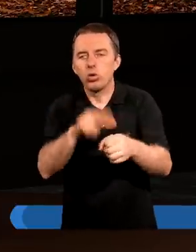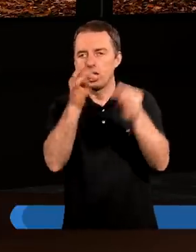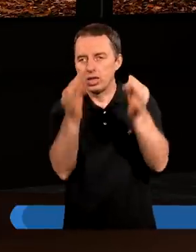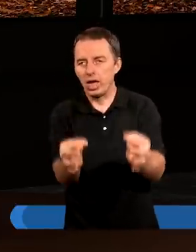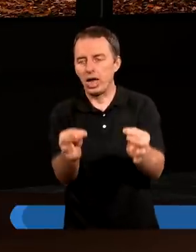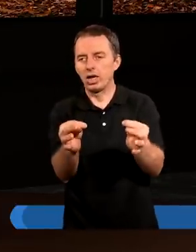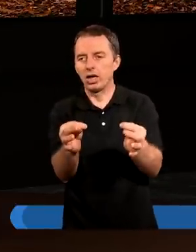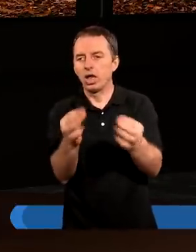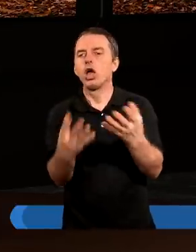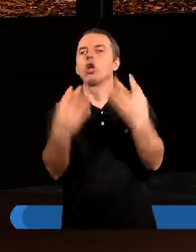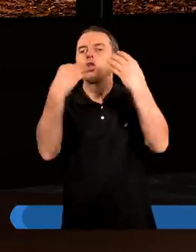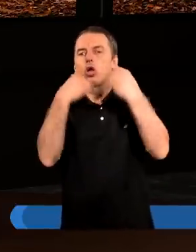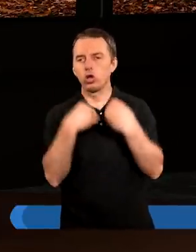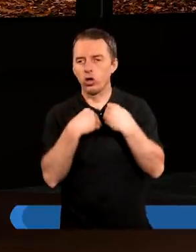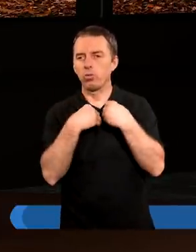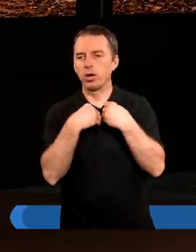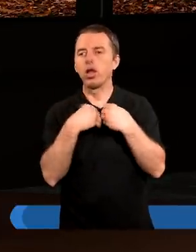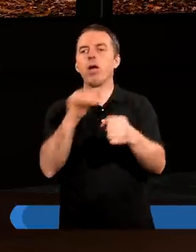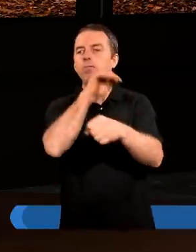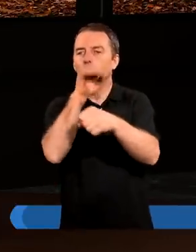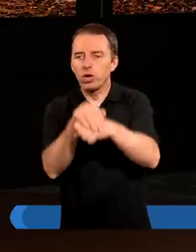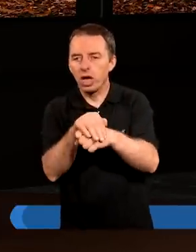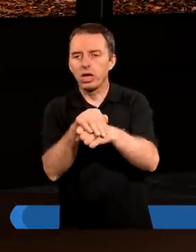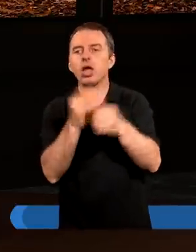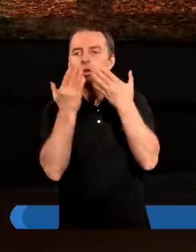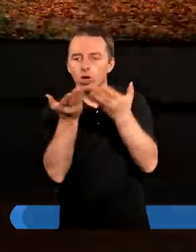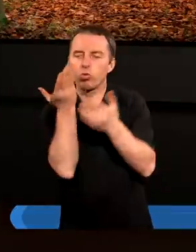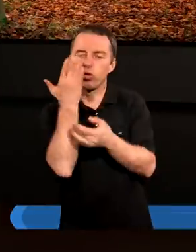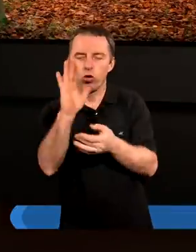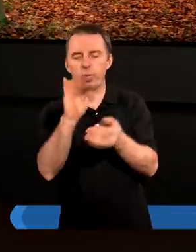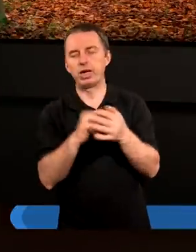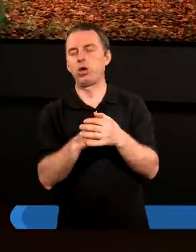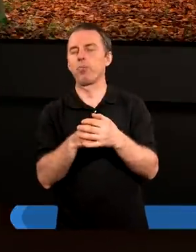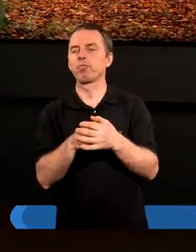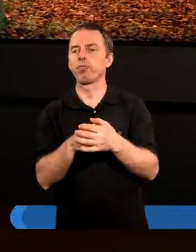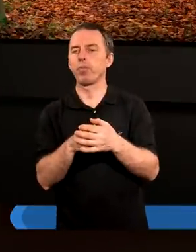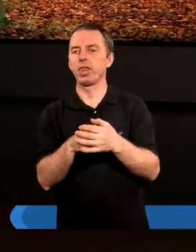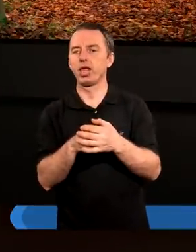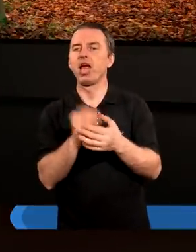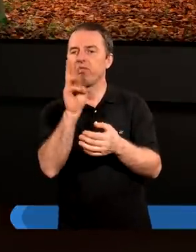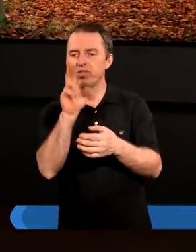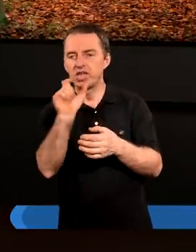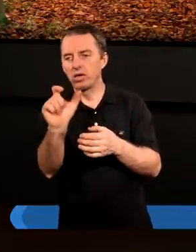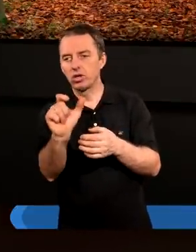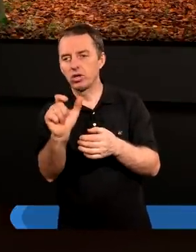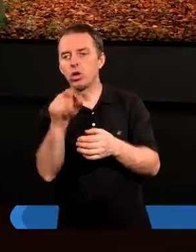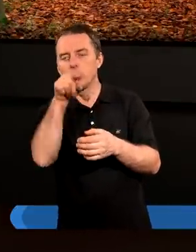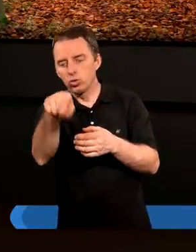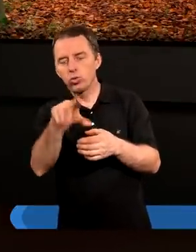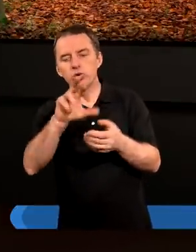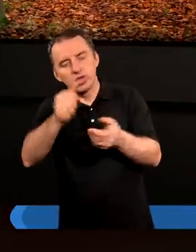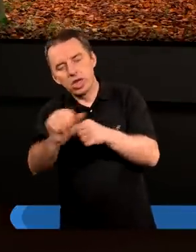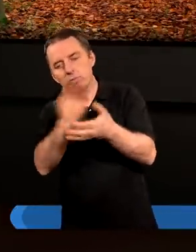teraz dostąpiliśmy pojednania. Dziękuję bardzo. A więc o czym tu jest